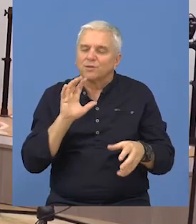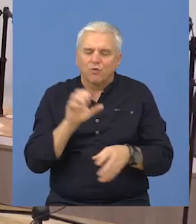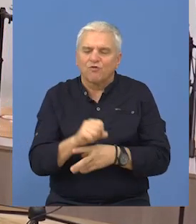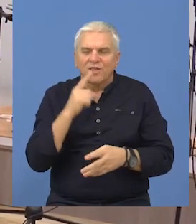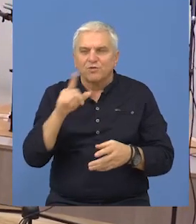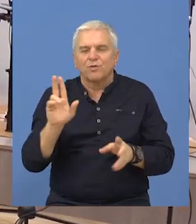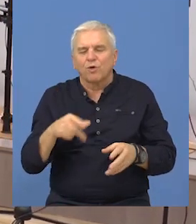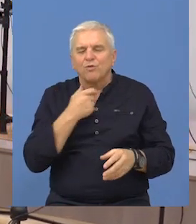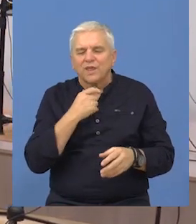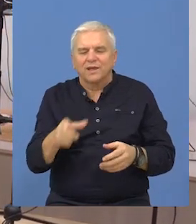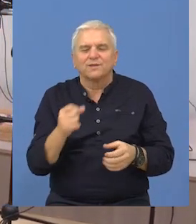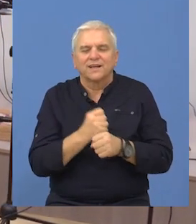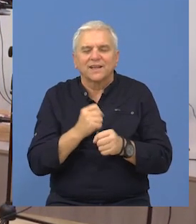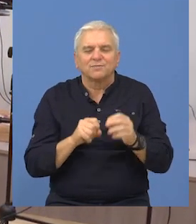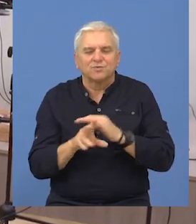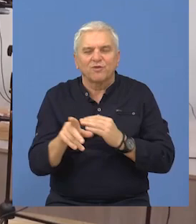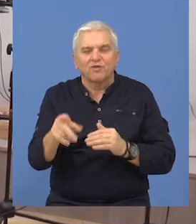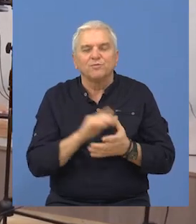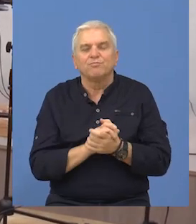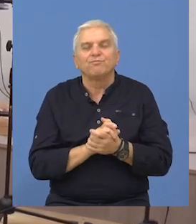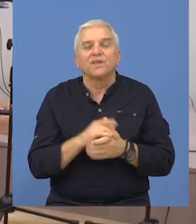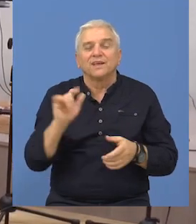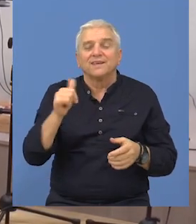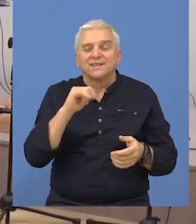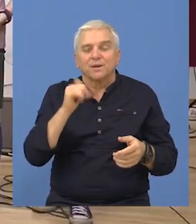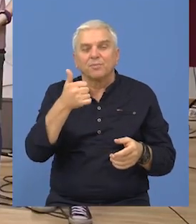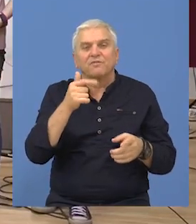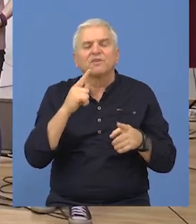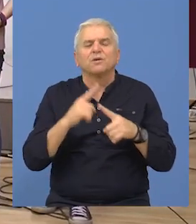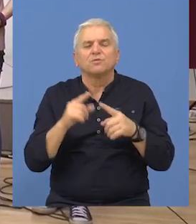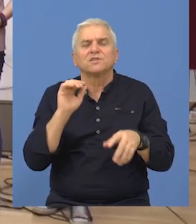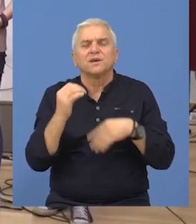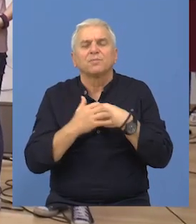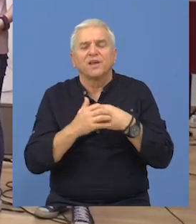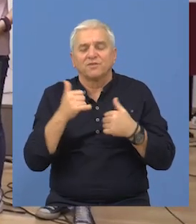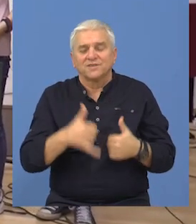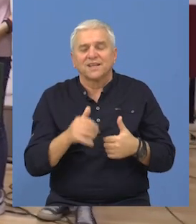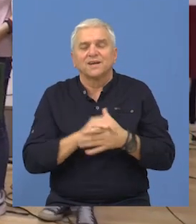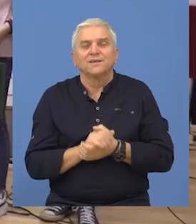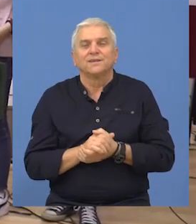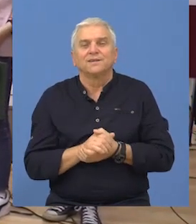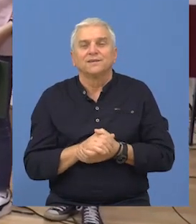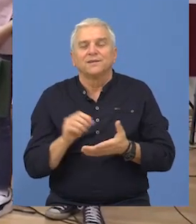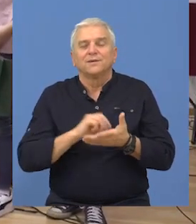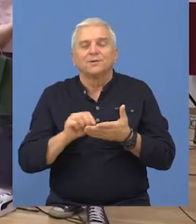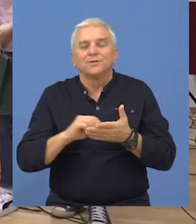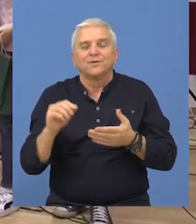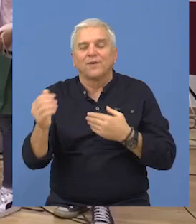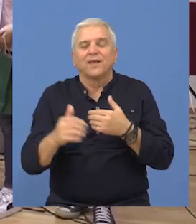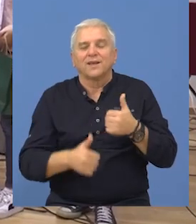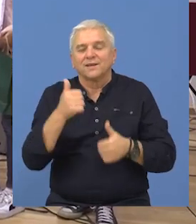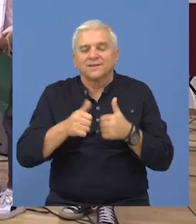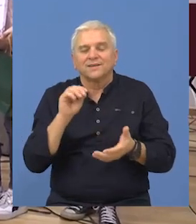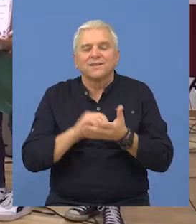savladao to. Tako da, jes prvi put sam se prijavio sada, pisao sam ovo